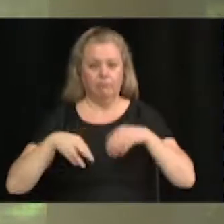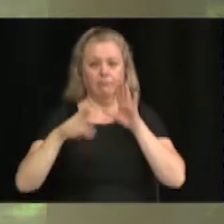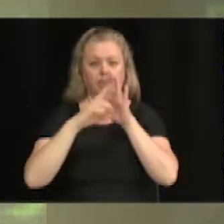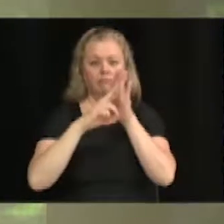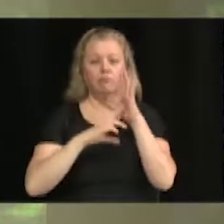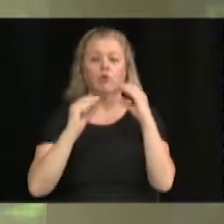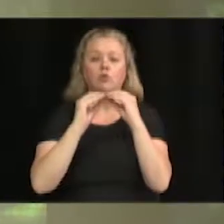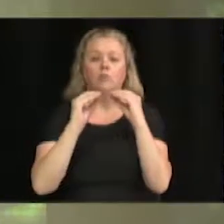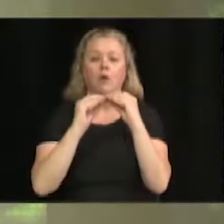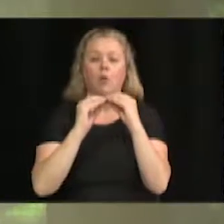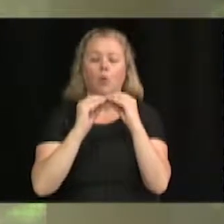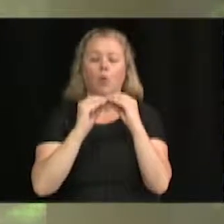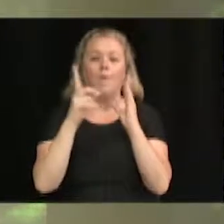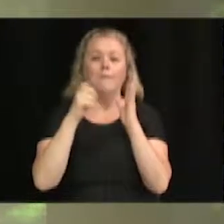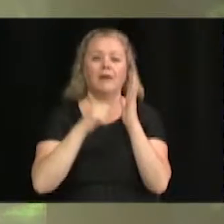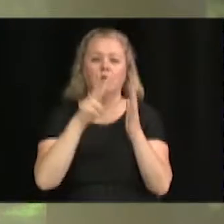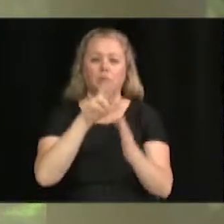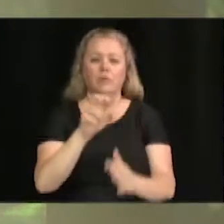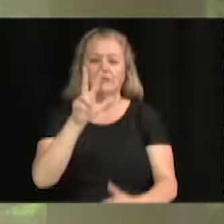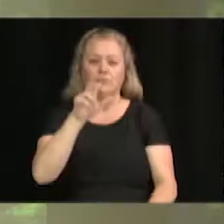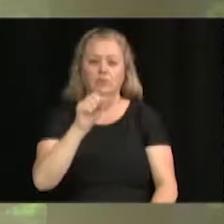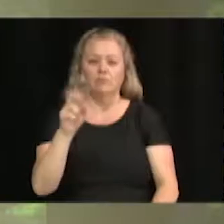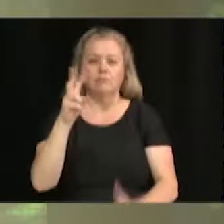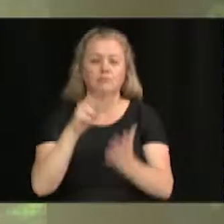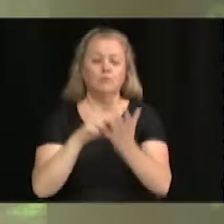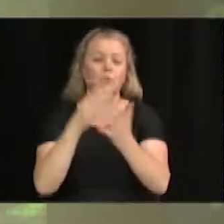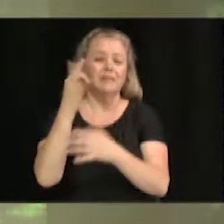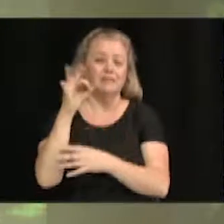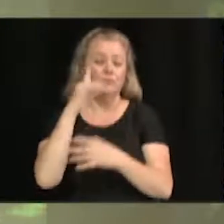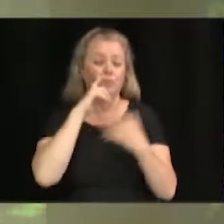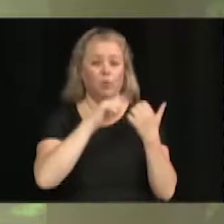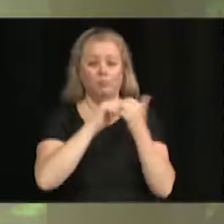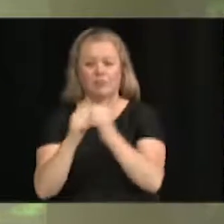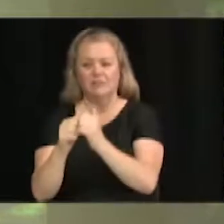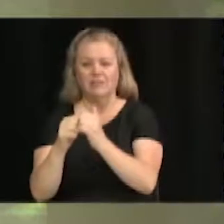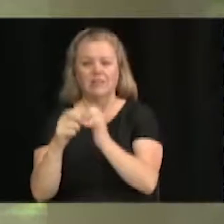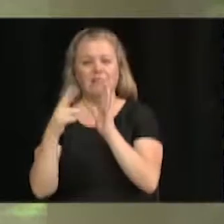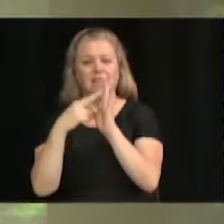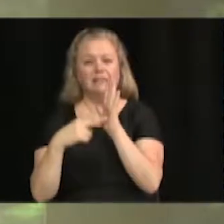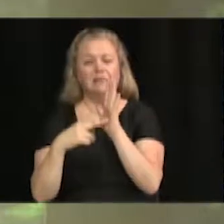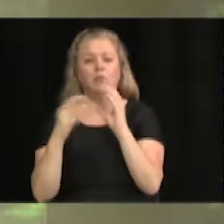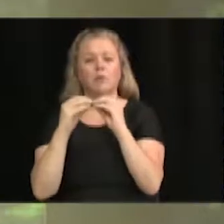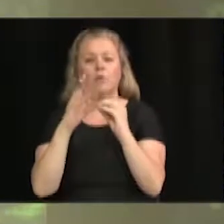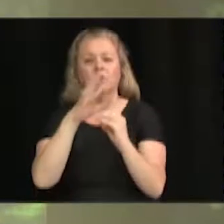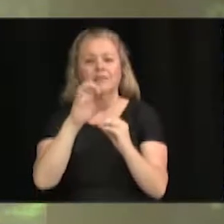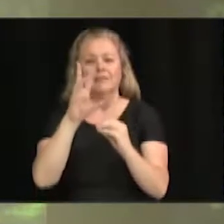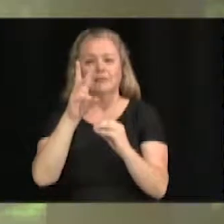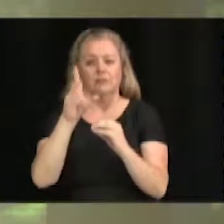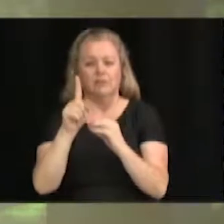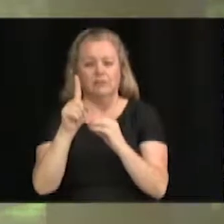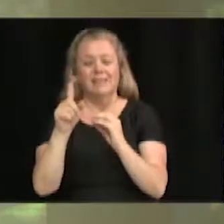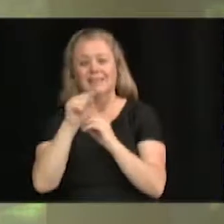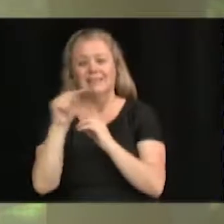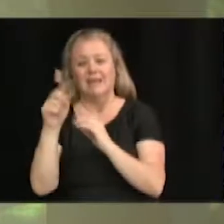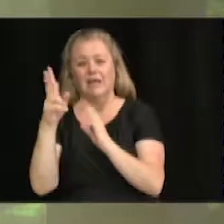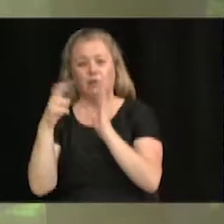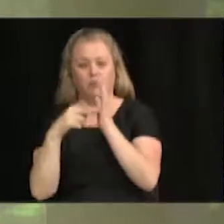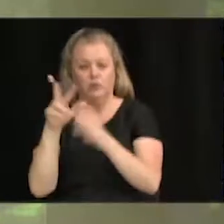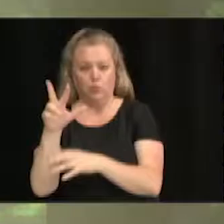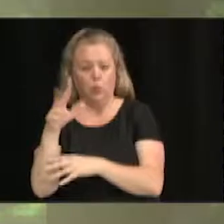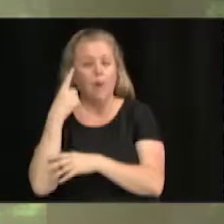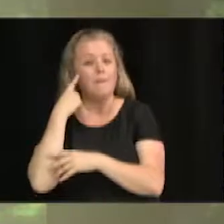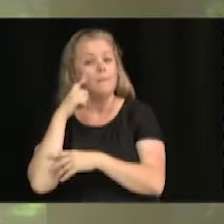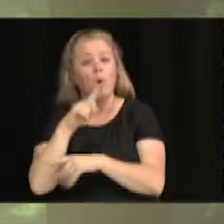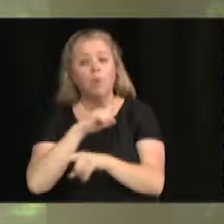1303-2019, modifiant le règlement numéro 561-2003, de manière